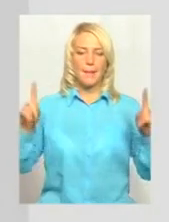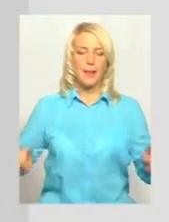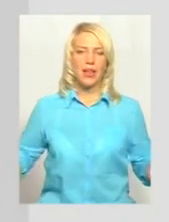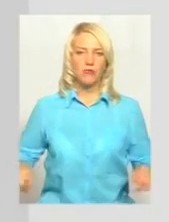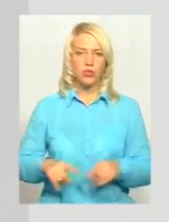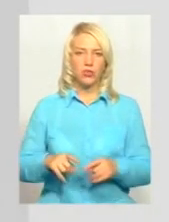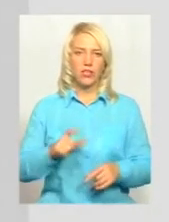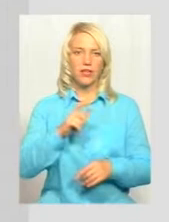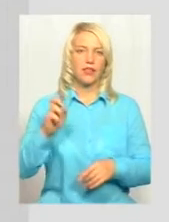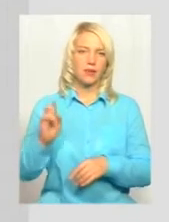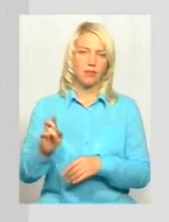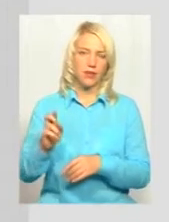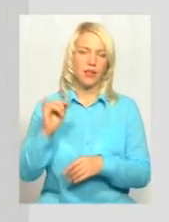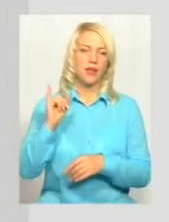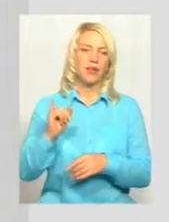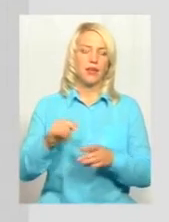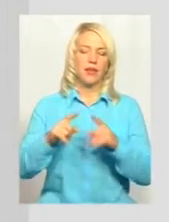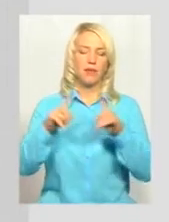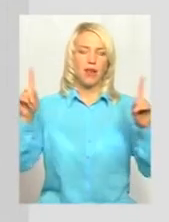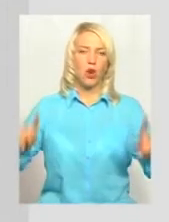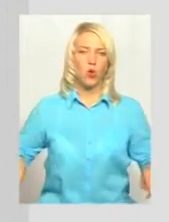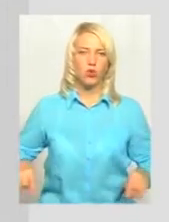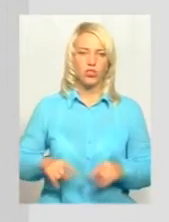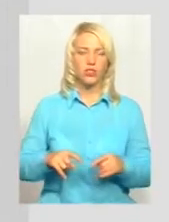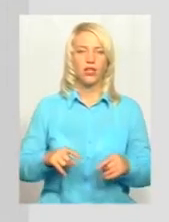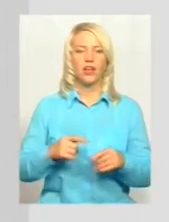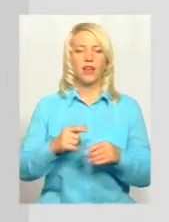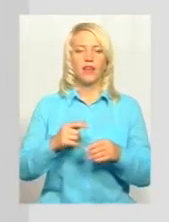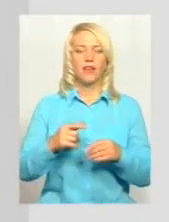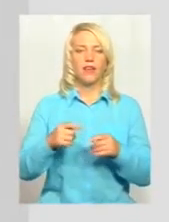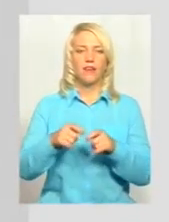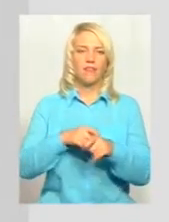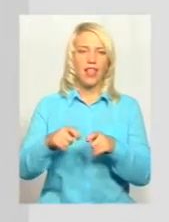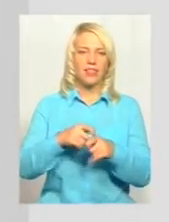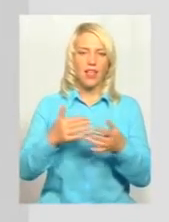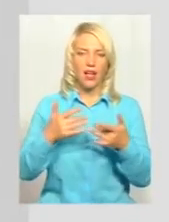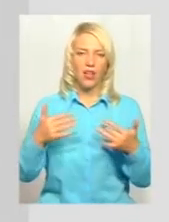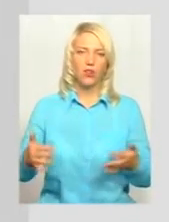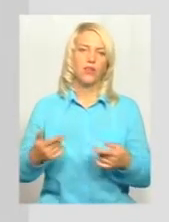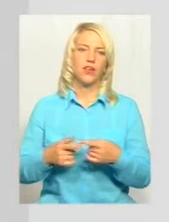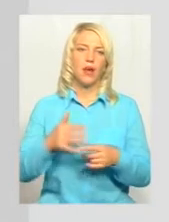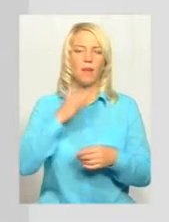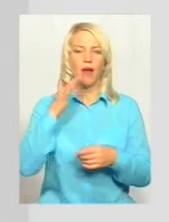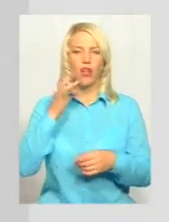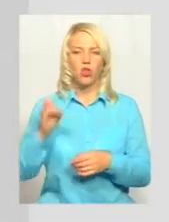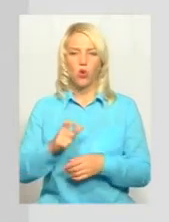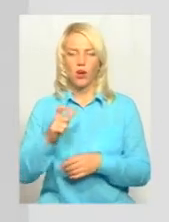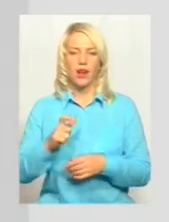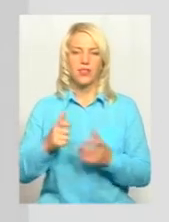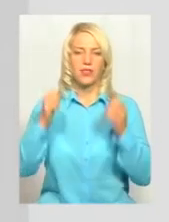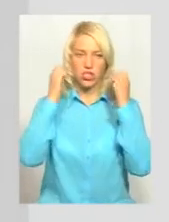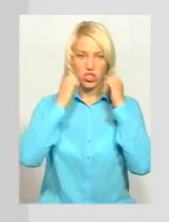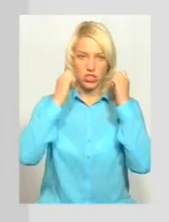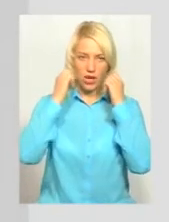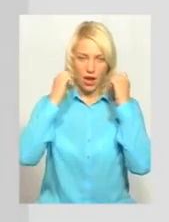7,5 кілограмів, пилюшки фланелеві, пилюшки маслінові, пилюшки багаторазові, шапочки бавовніні,